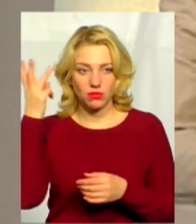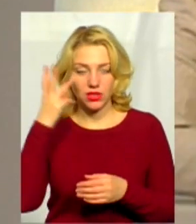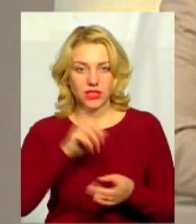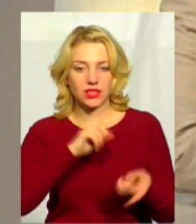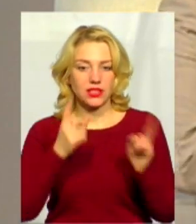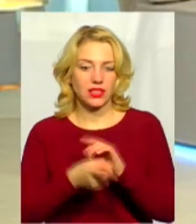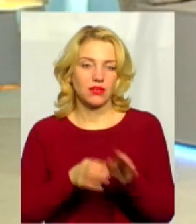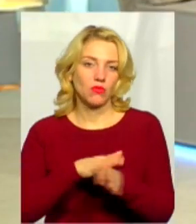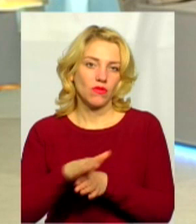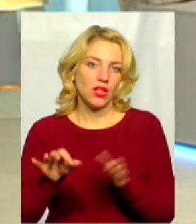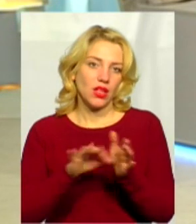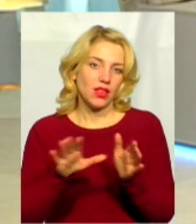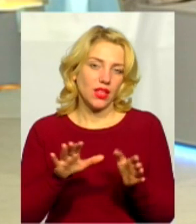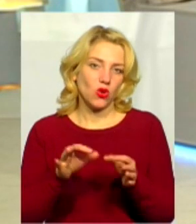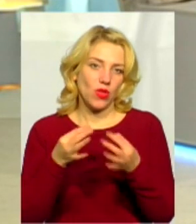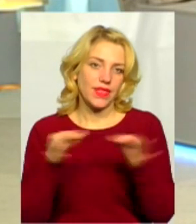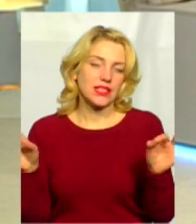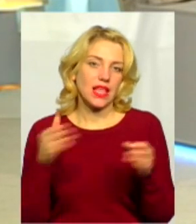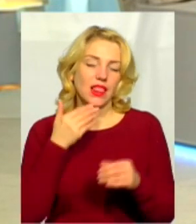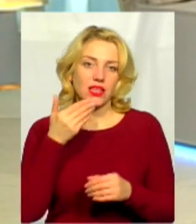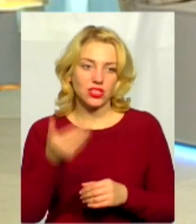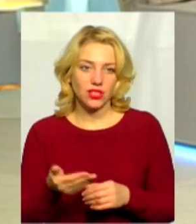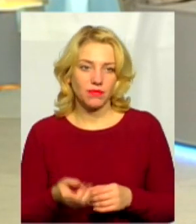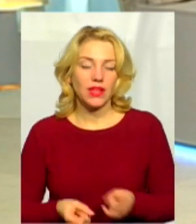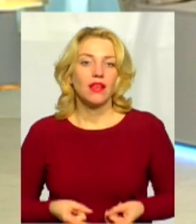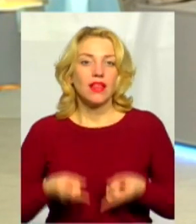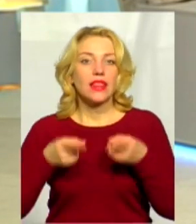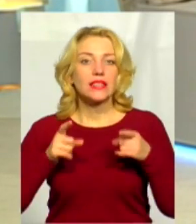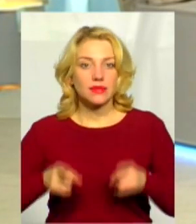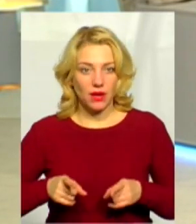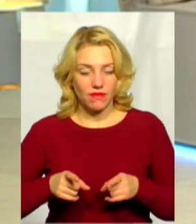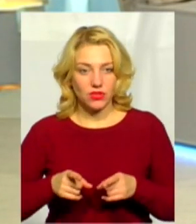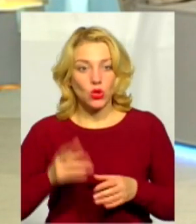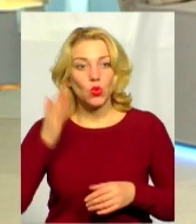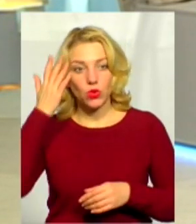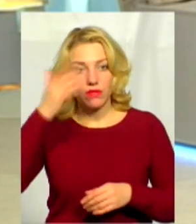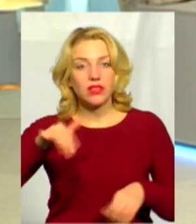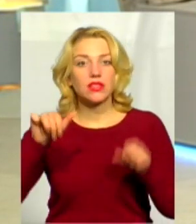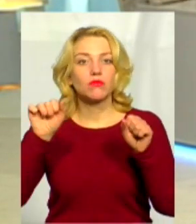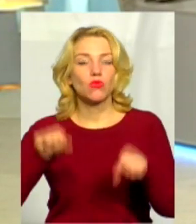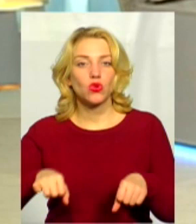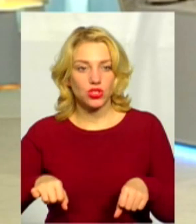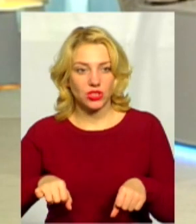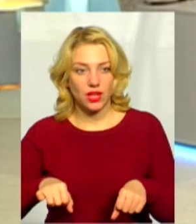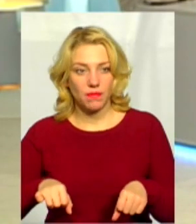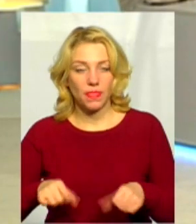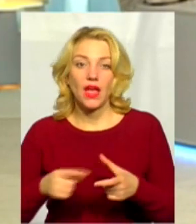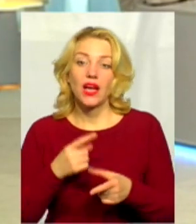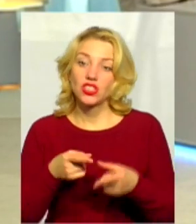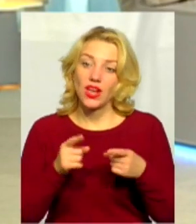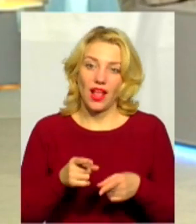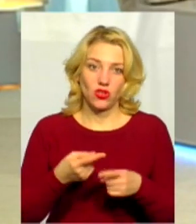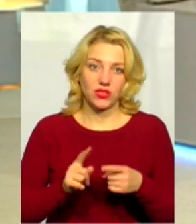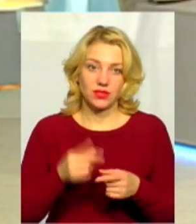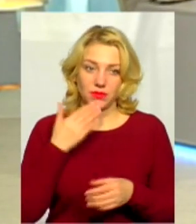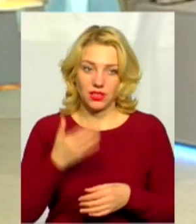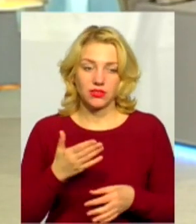повністю енергонезалежним? Ну, насправді, уявити можна. А чи реально? Ну,